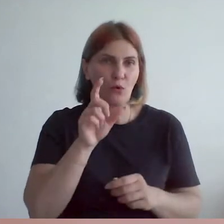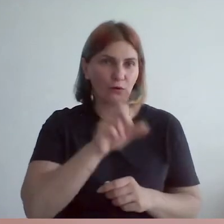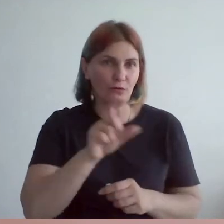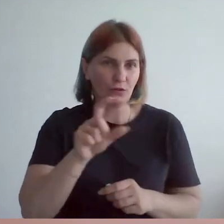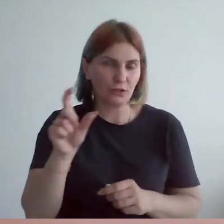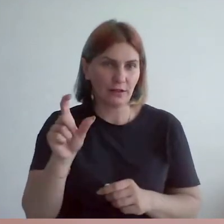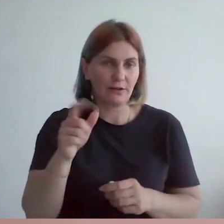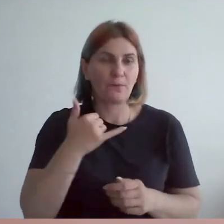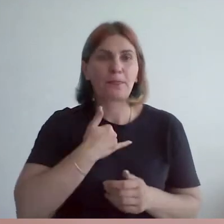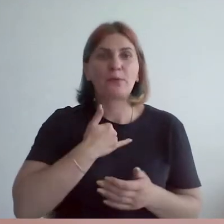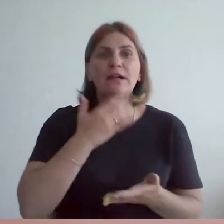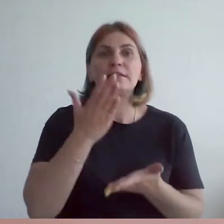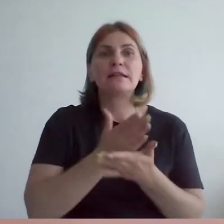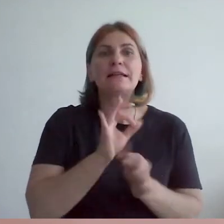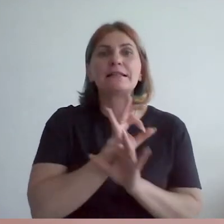есть